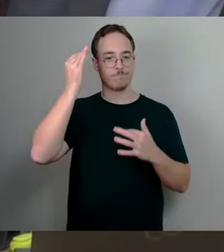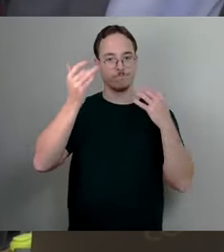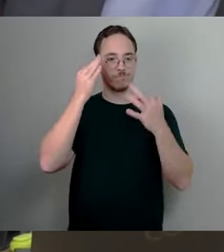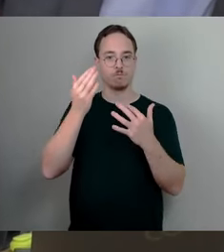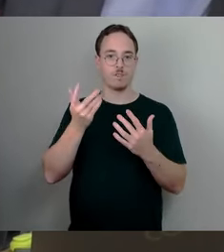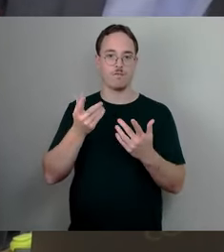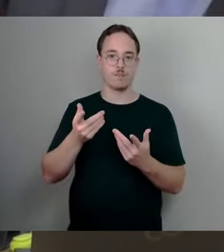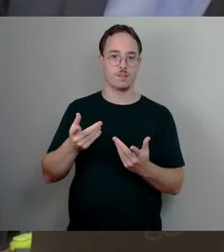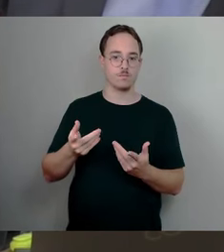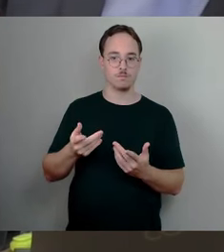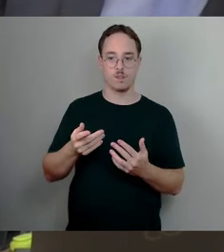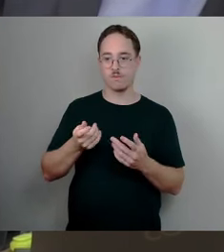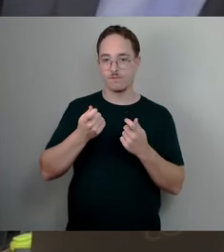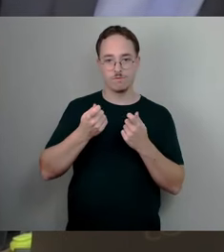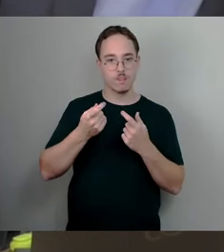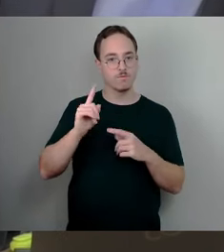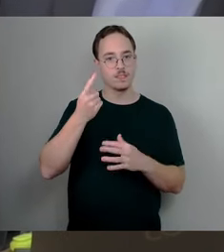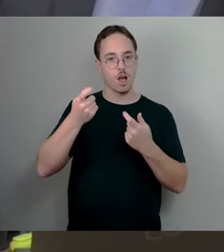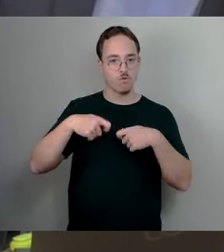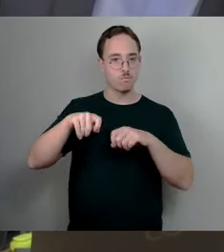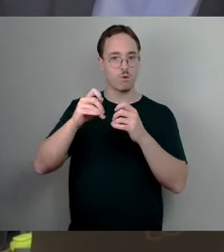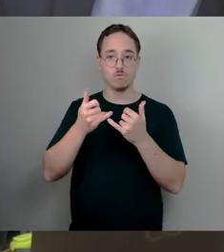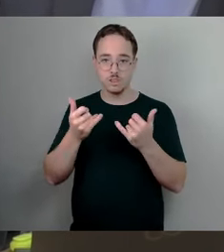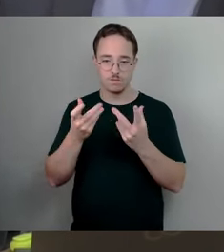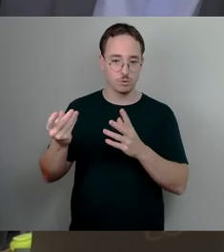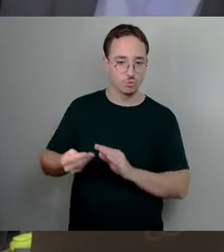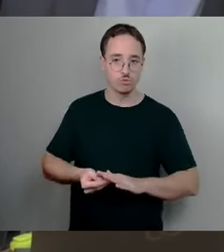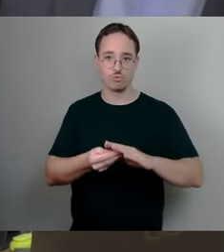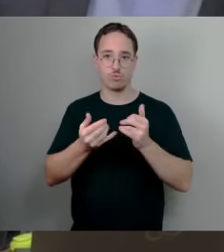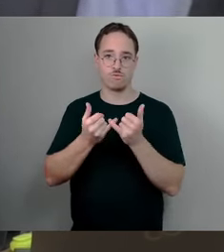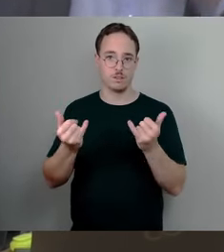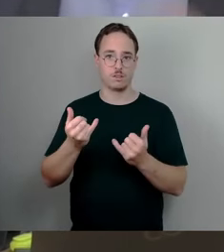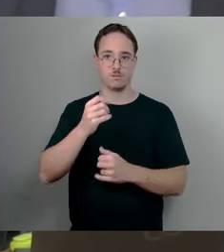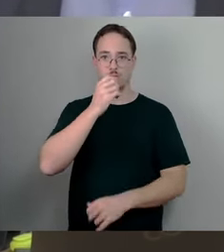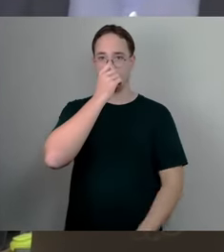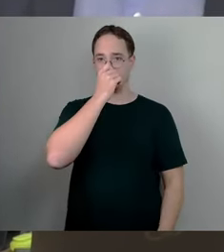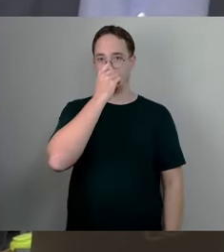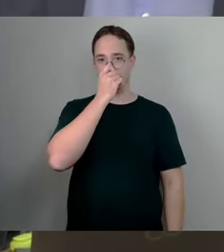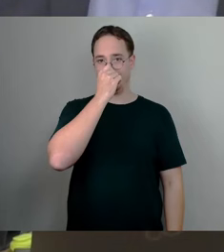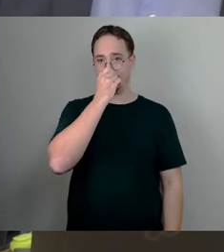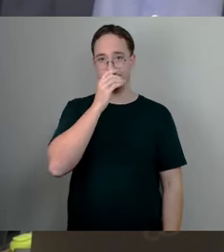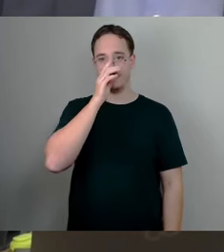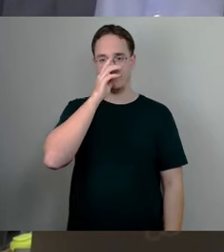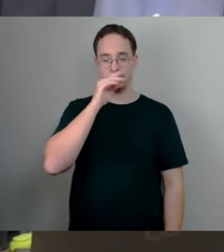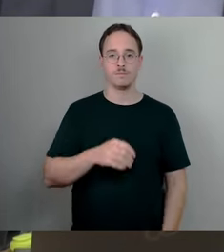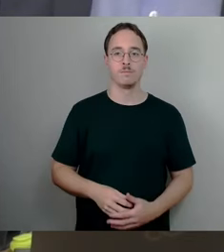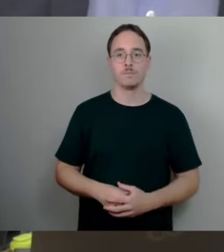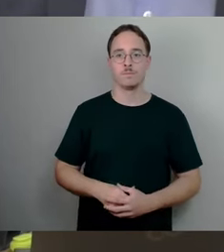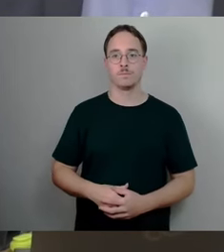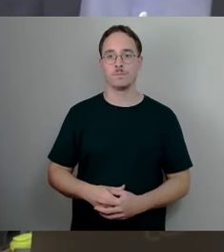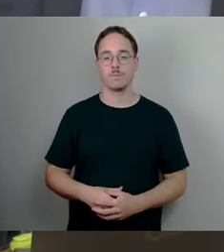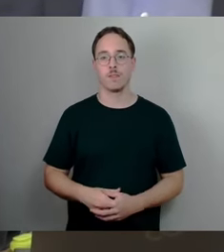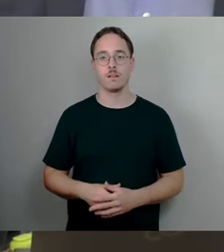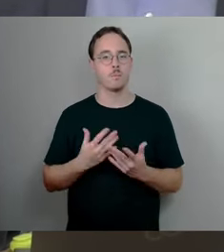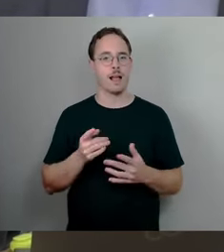das mit unterstützen. Nun ist manchmal aber, was vermeintlich einfach klingt, Welt dann doch ein bisschen komplizierter, als man es sich